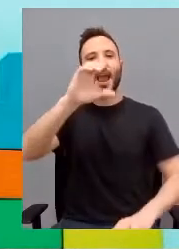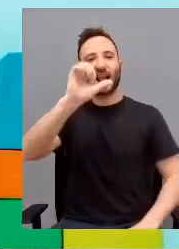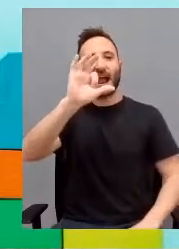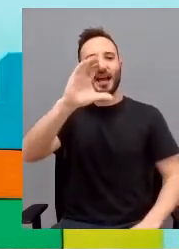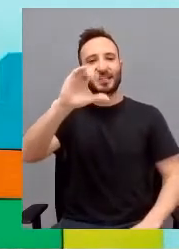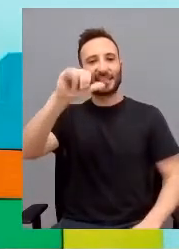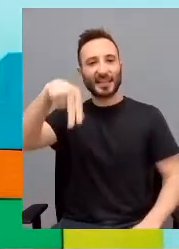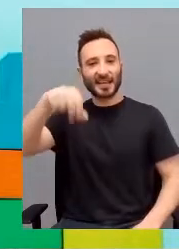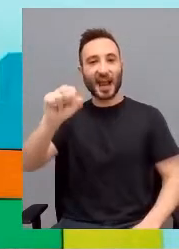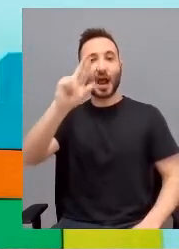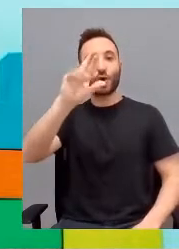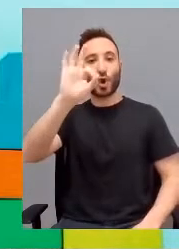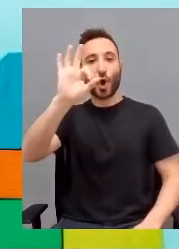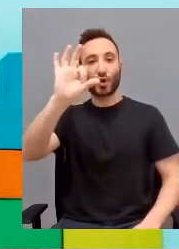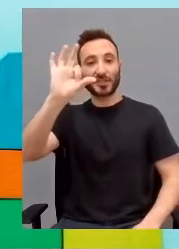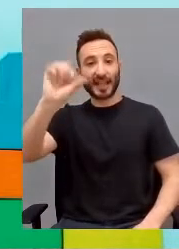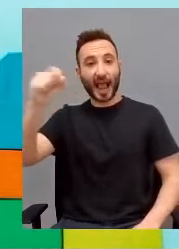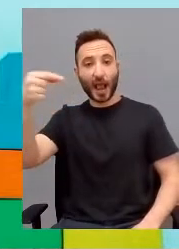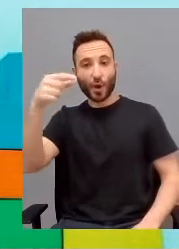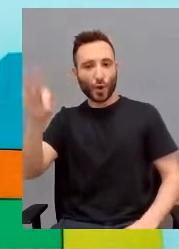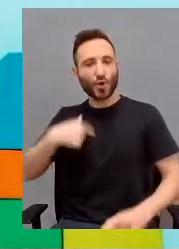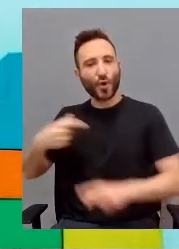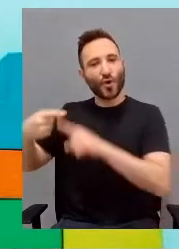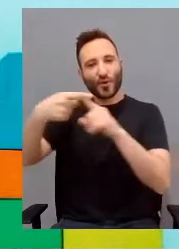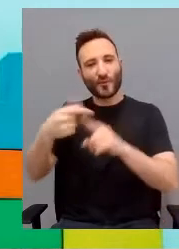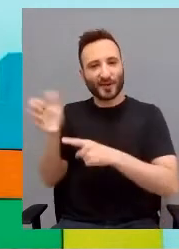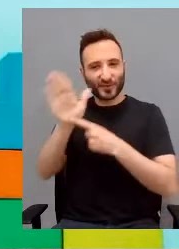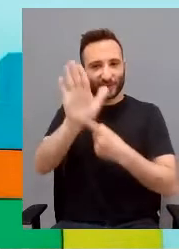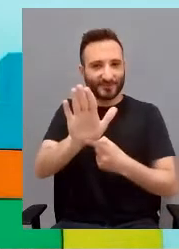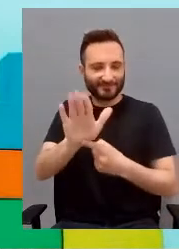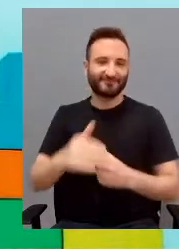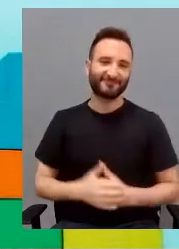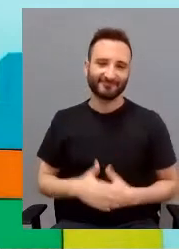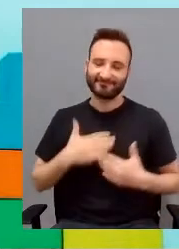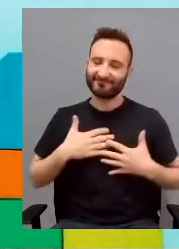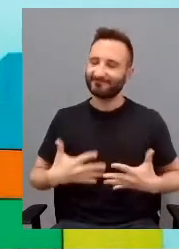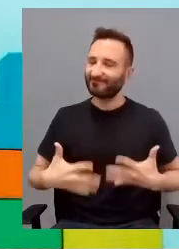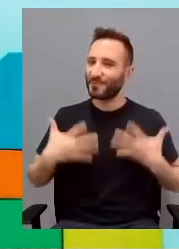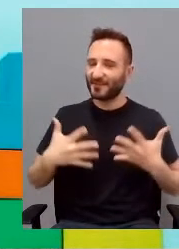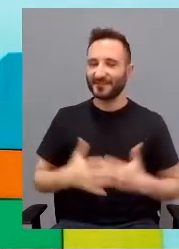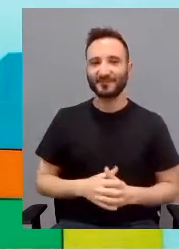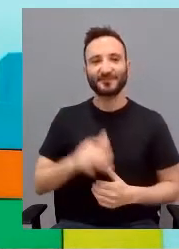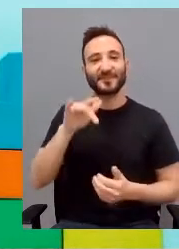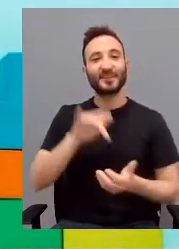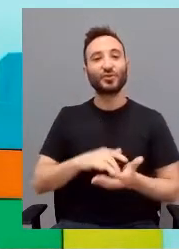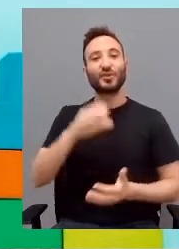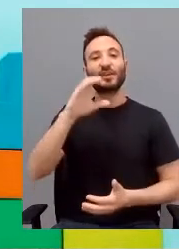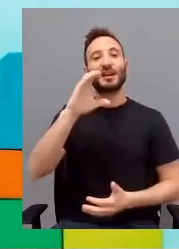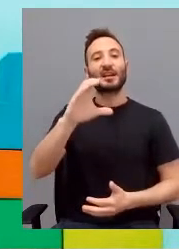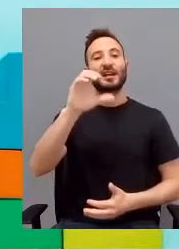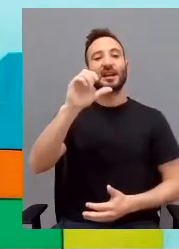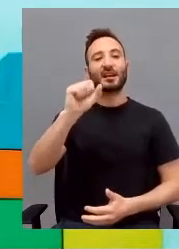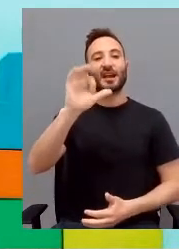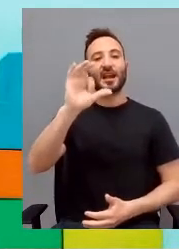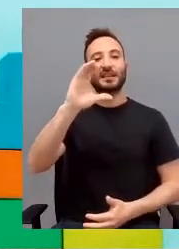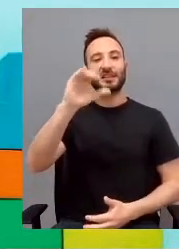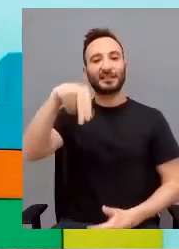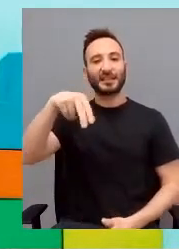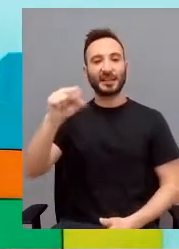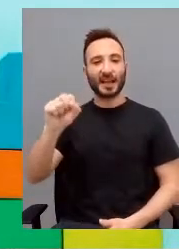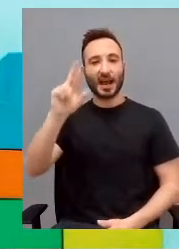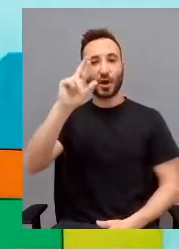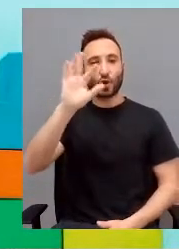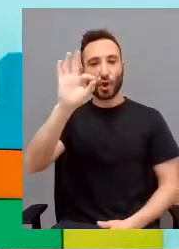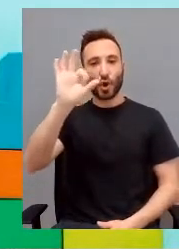Ok, prossima diapositiva. Cascina Rossago nasce nel 2002 come